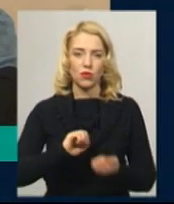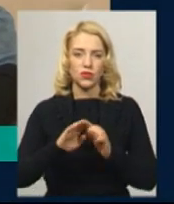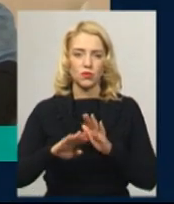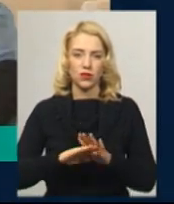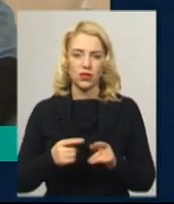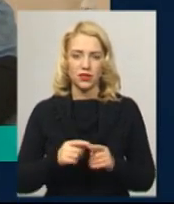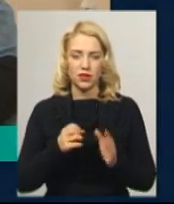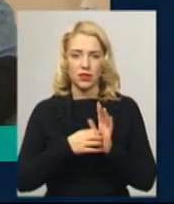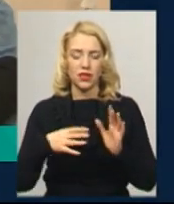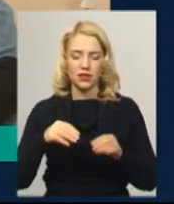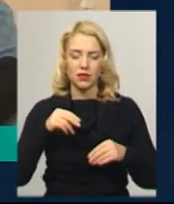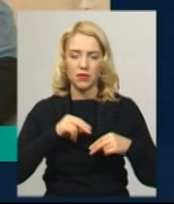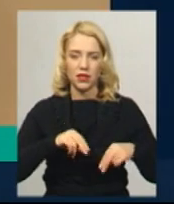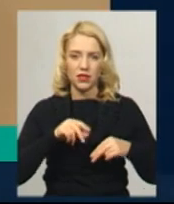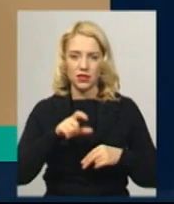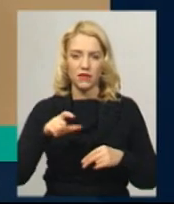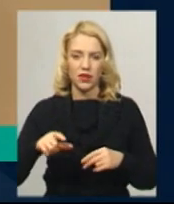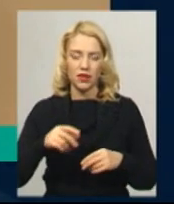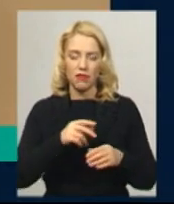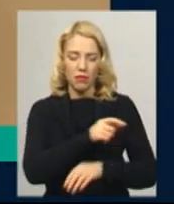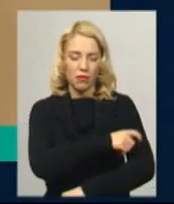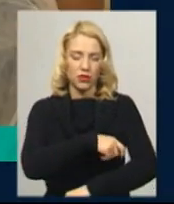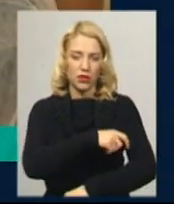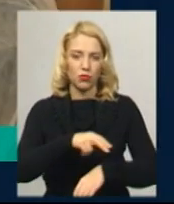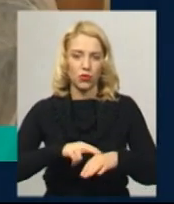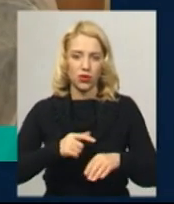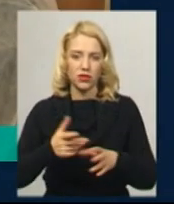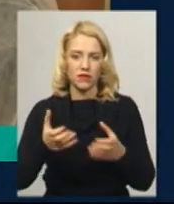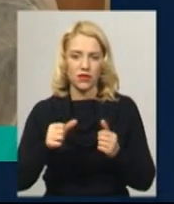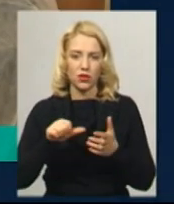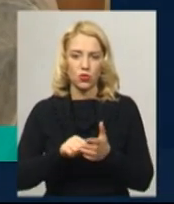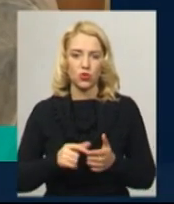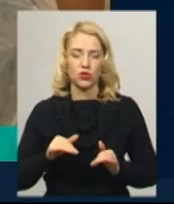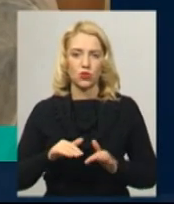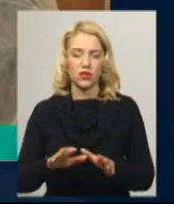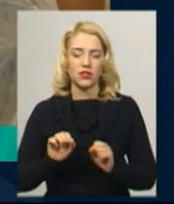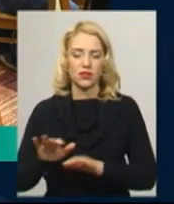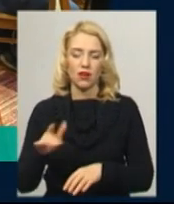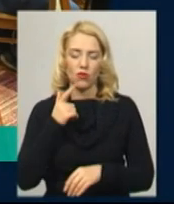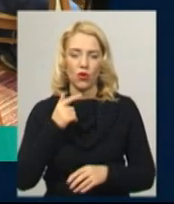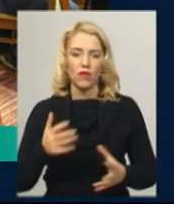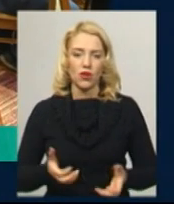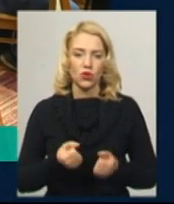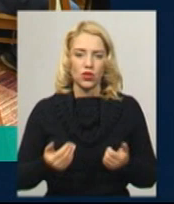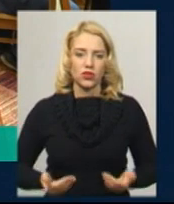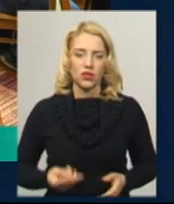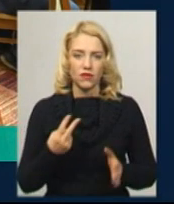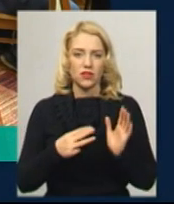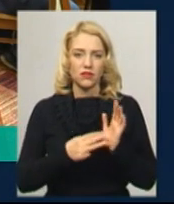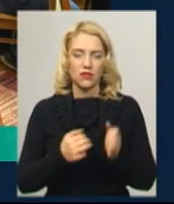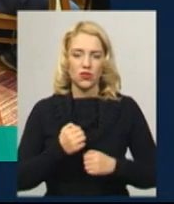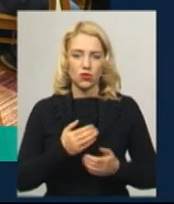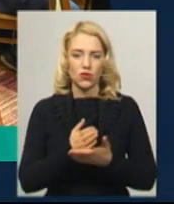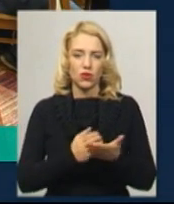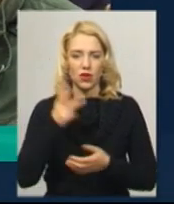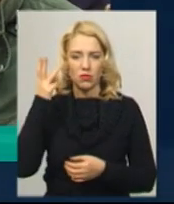15 працівників патрульної поліції Хмельницької області взяли участь у акції «Здай кров, врятуй життя». 28 військовослужбовців